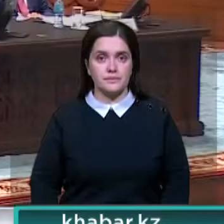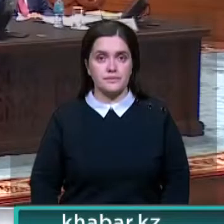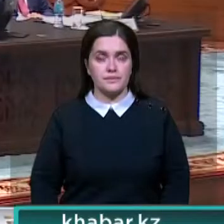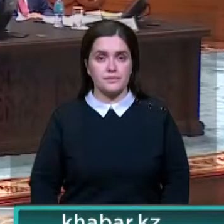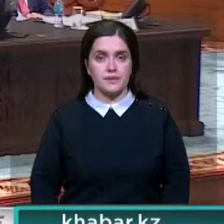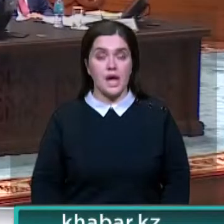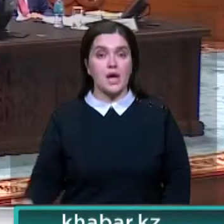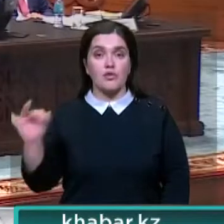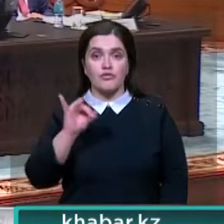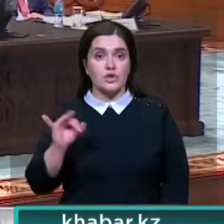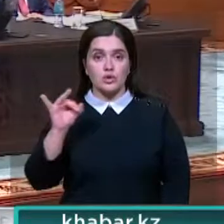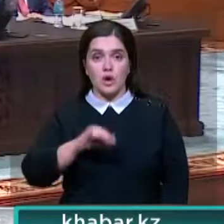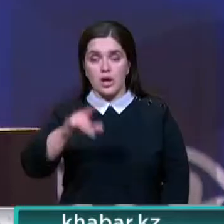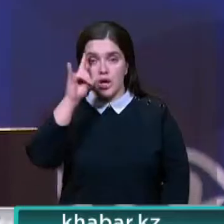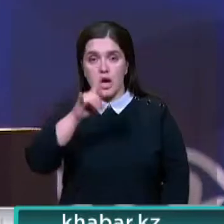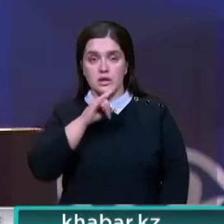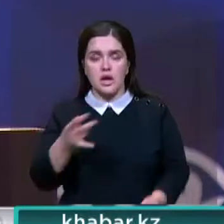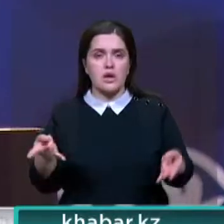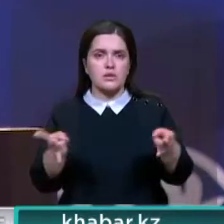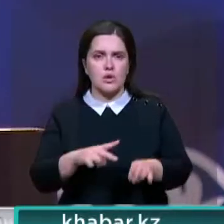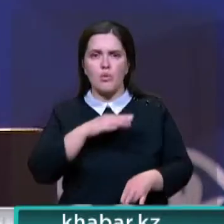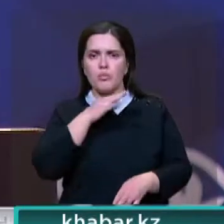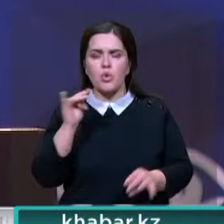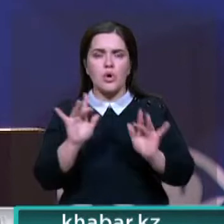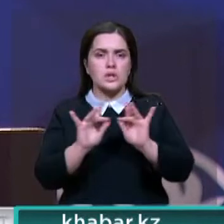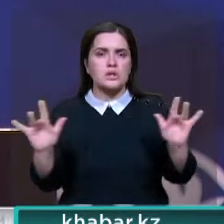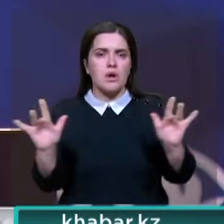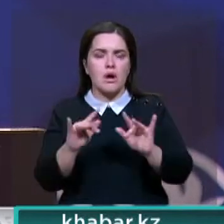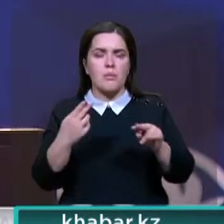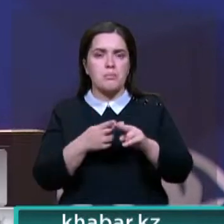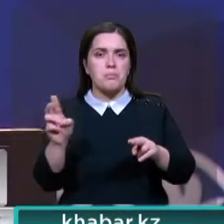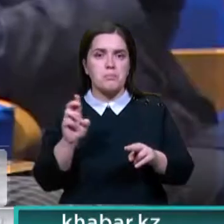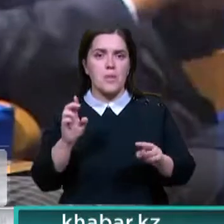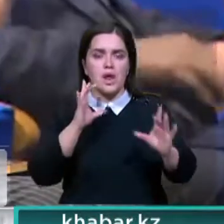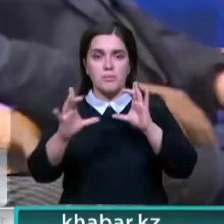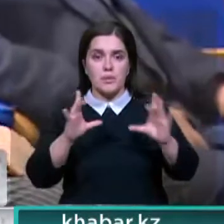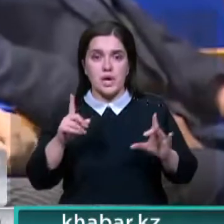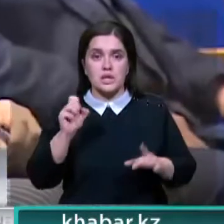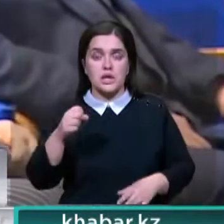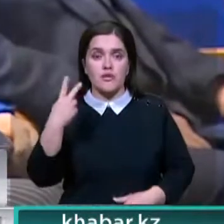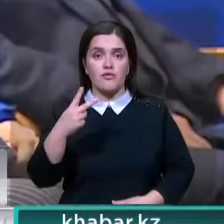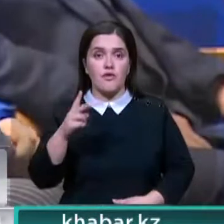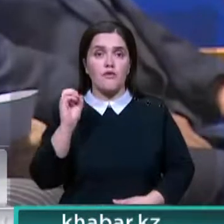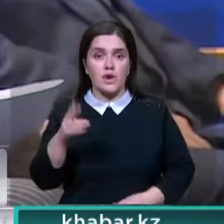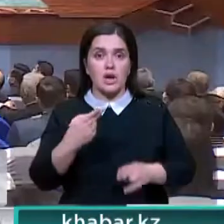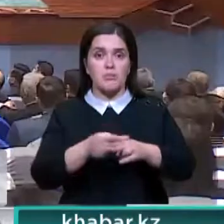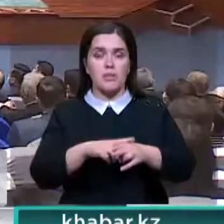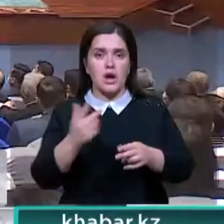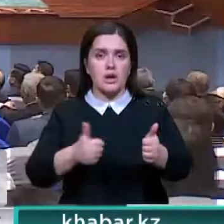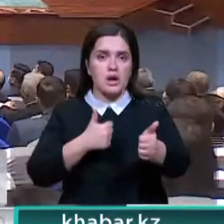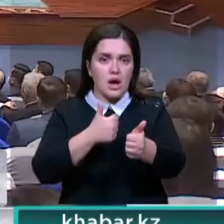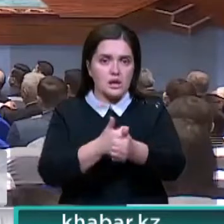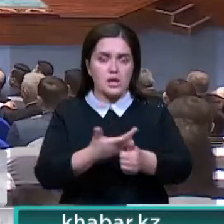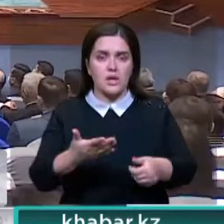В истории Казахстана все еще остается немало белых пятен. Казахский народ только за один 20-й век пережил гонения, репрессии,